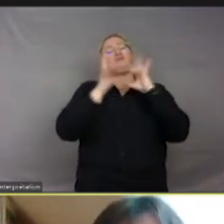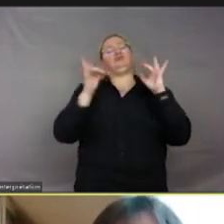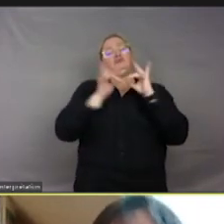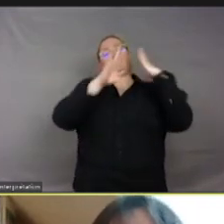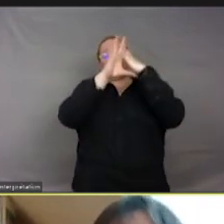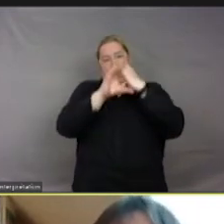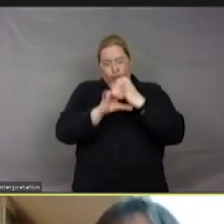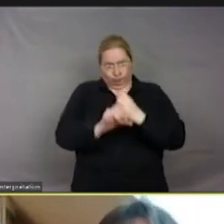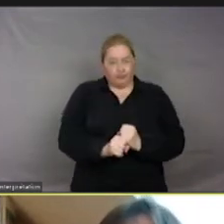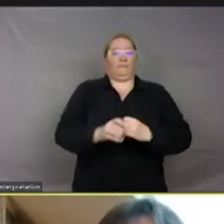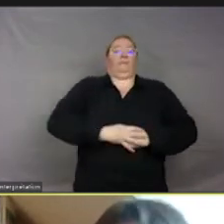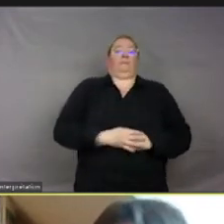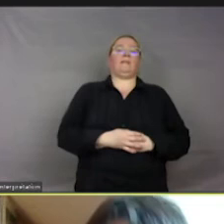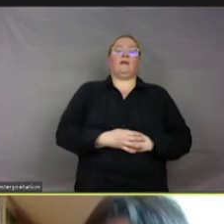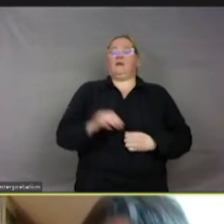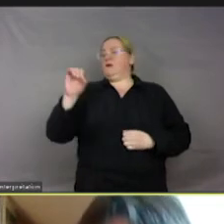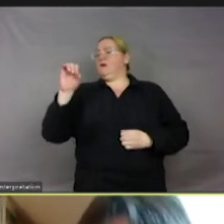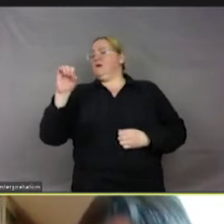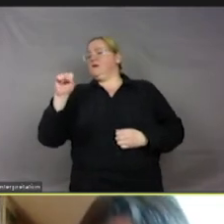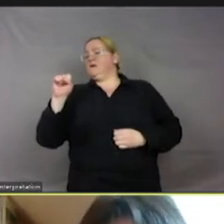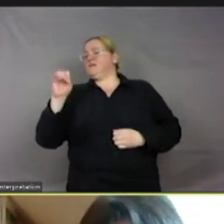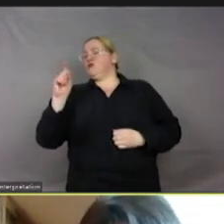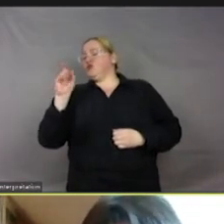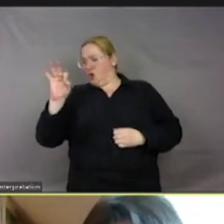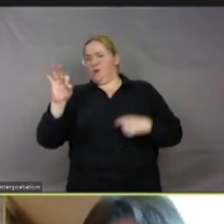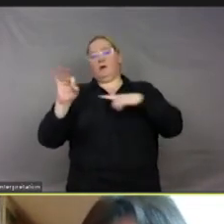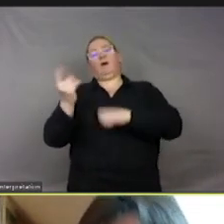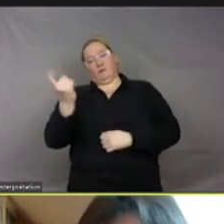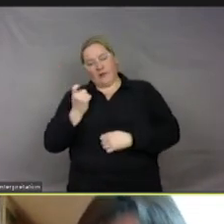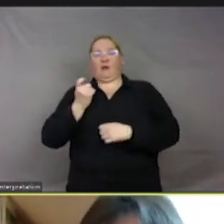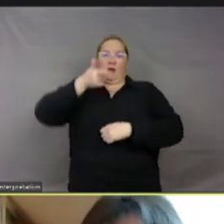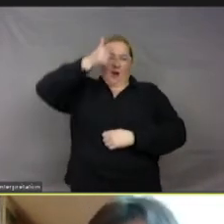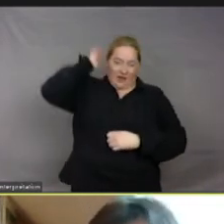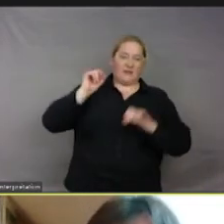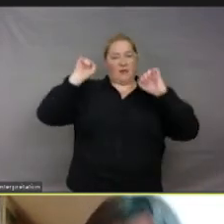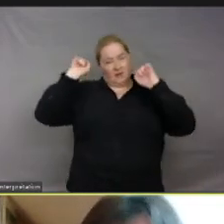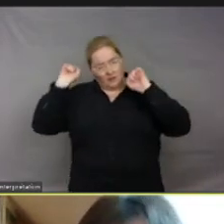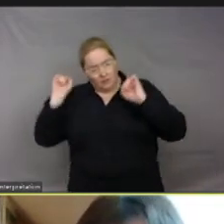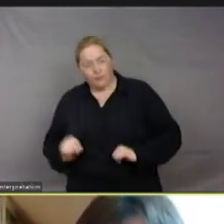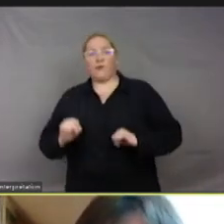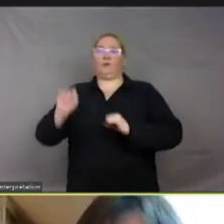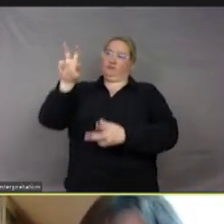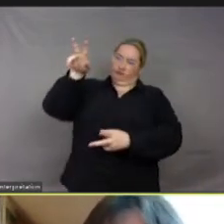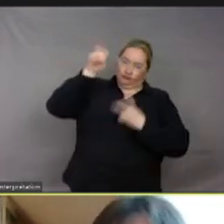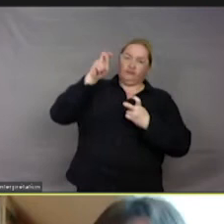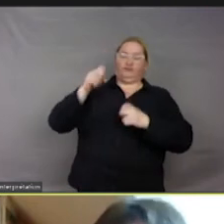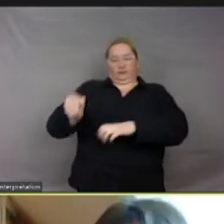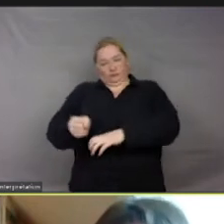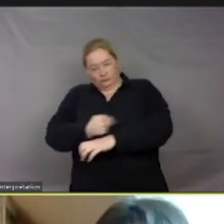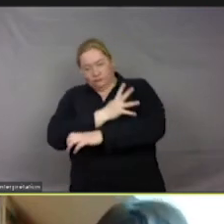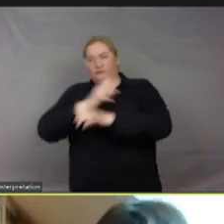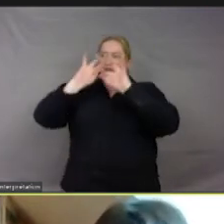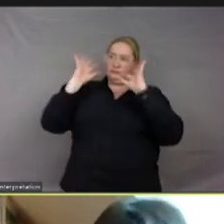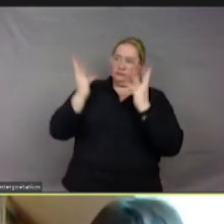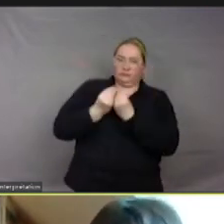sentient, c'est du latin sentientem, capable de ressentir, capable d'éprouver. Ça va être tout ce qui